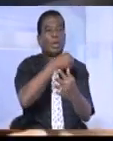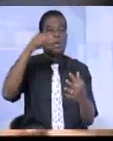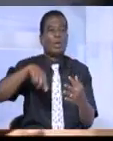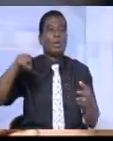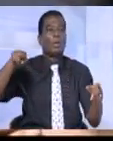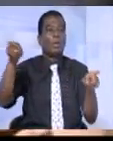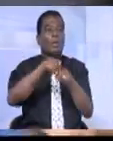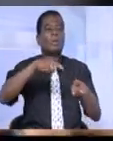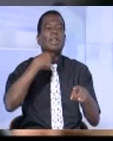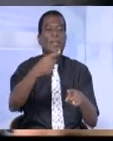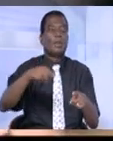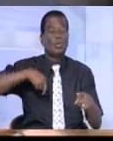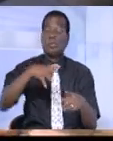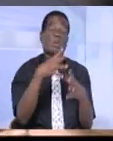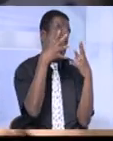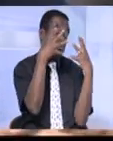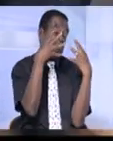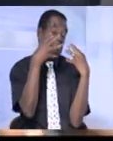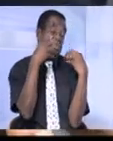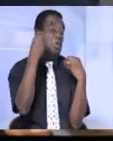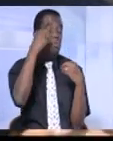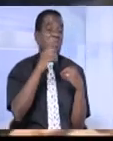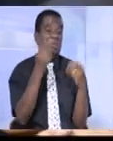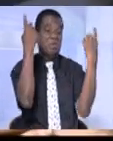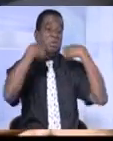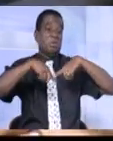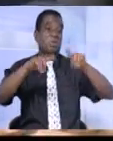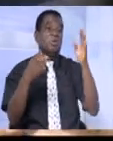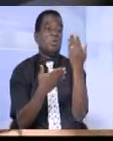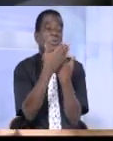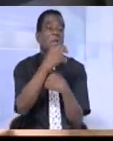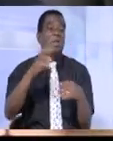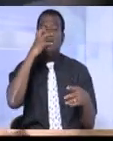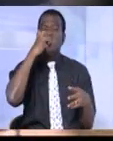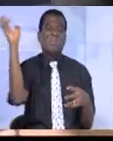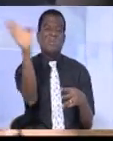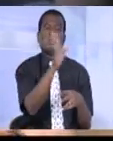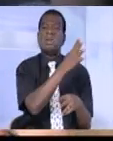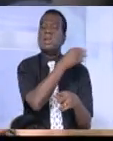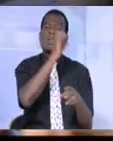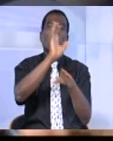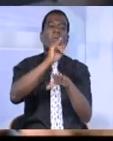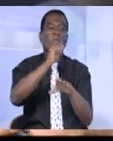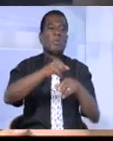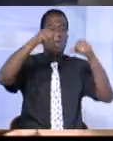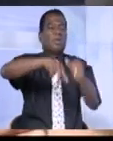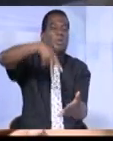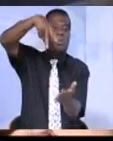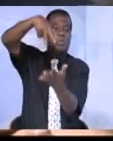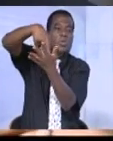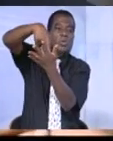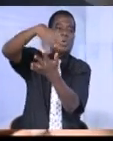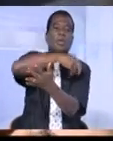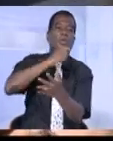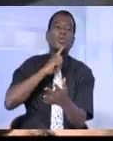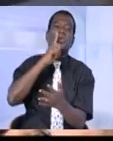comme je l'ai dit, nous ne serons pas intimidés ou découragés par les terroristes. Et que la Côte d'Ivoire reste debout. Et